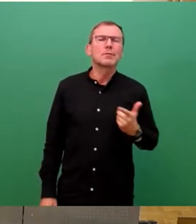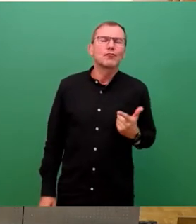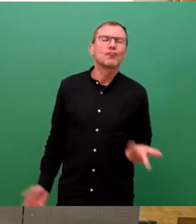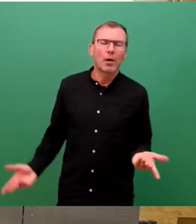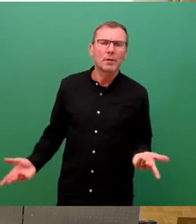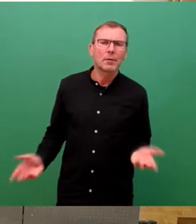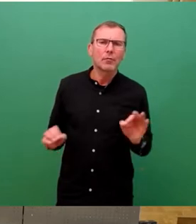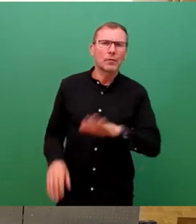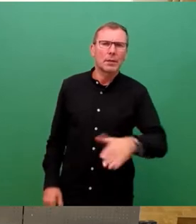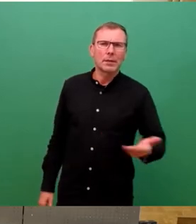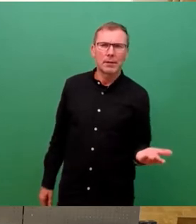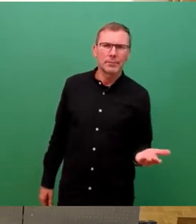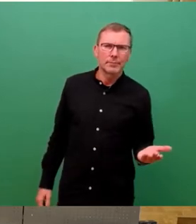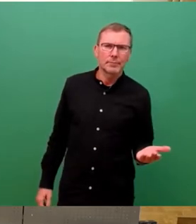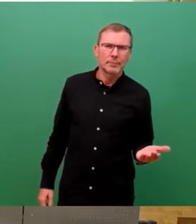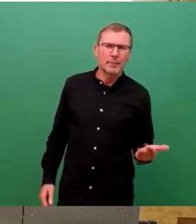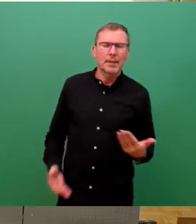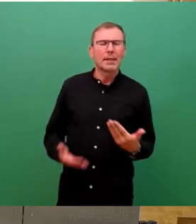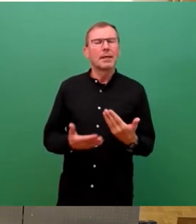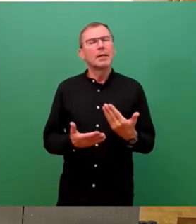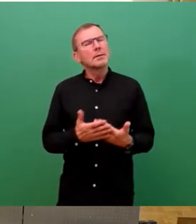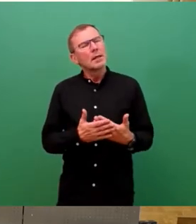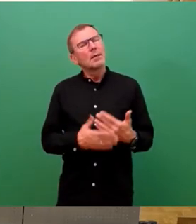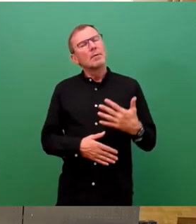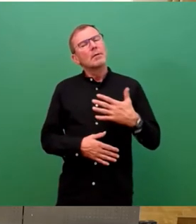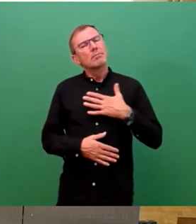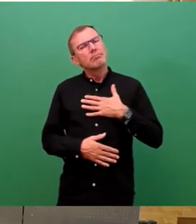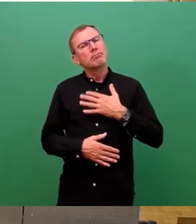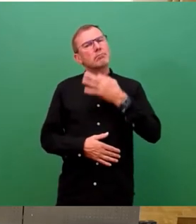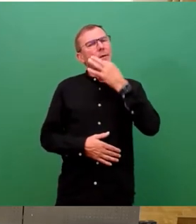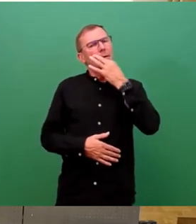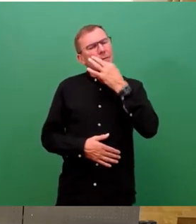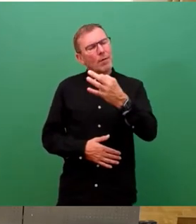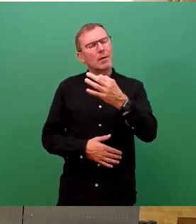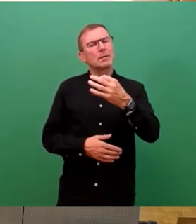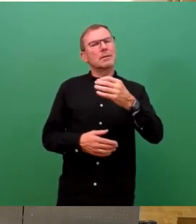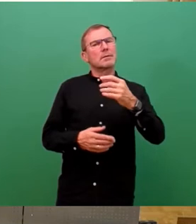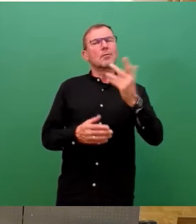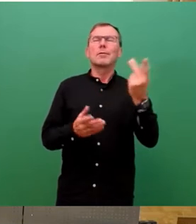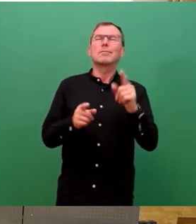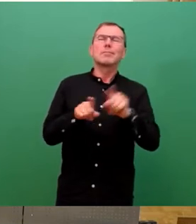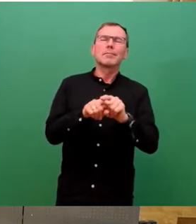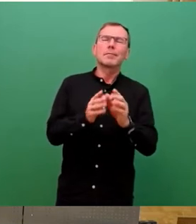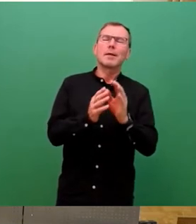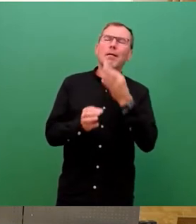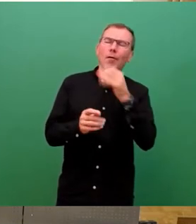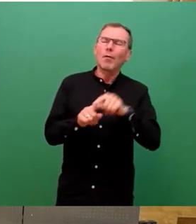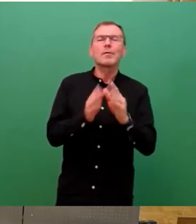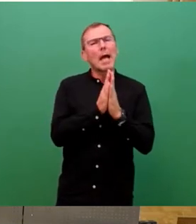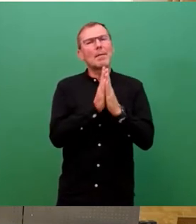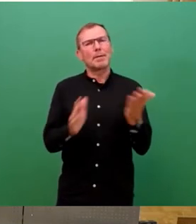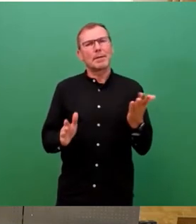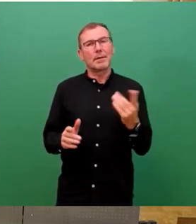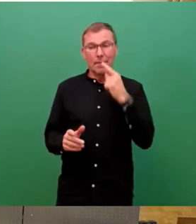ist die Frage und zugleich auch formuliert als Bitte, sollte die länger,